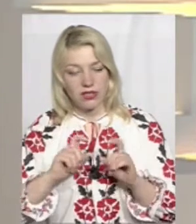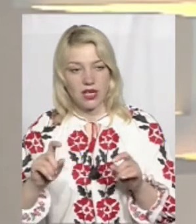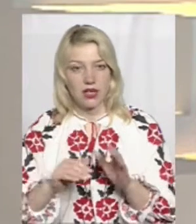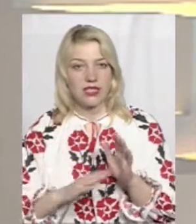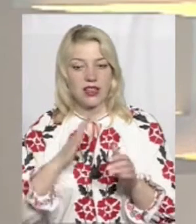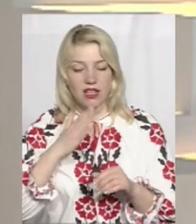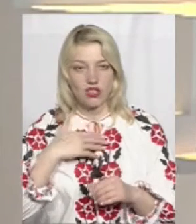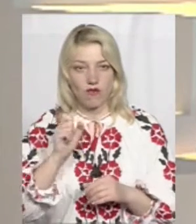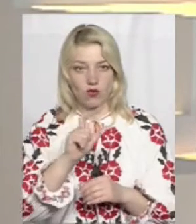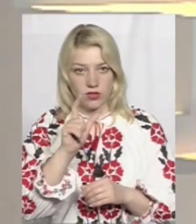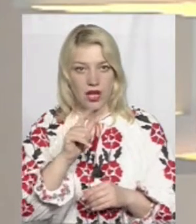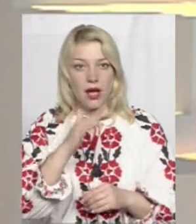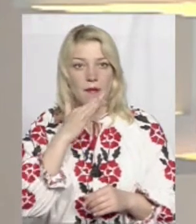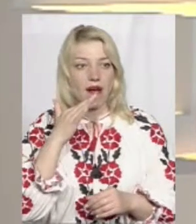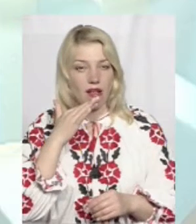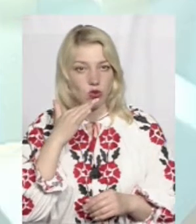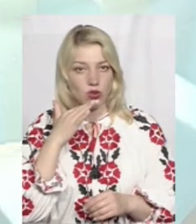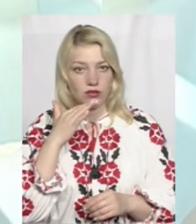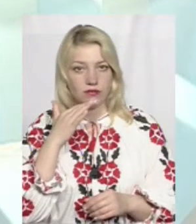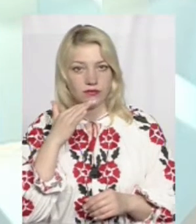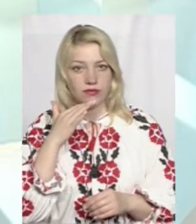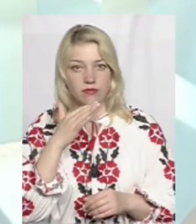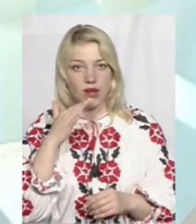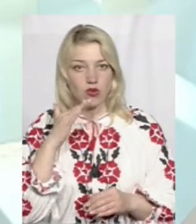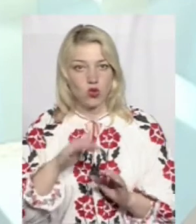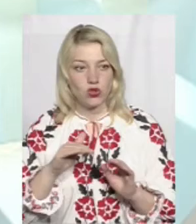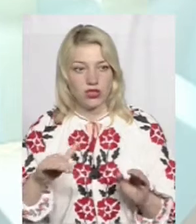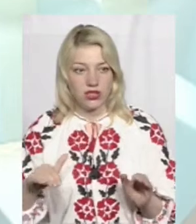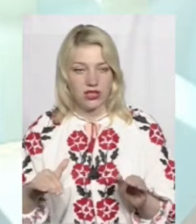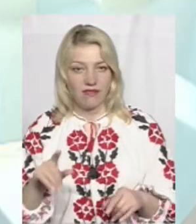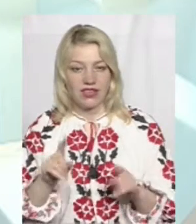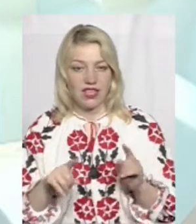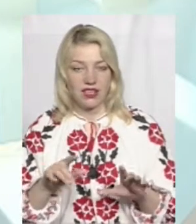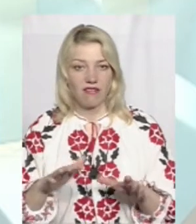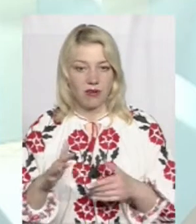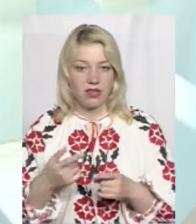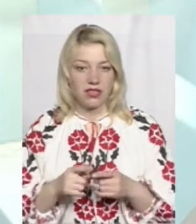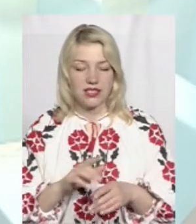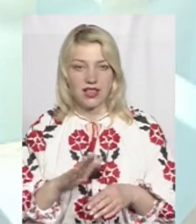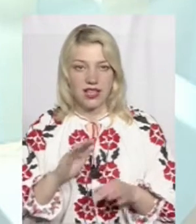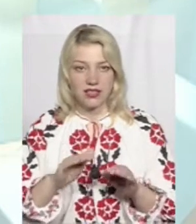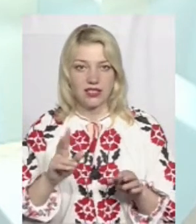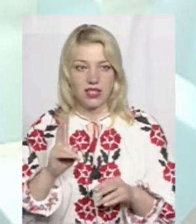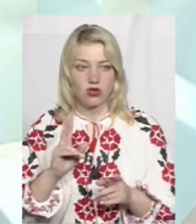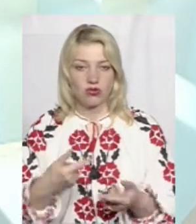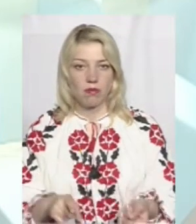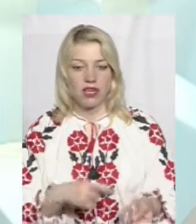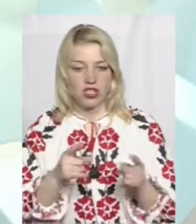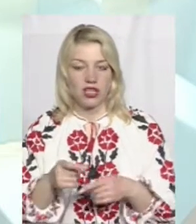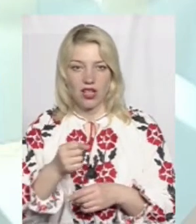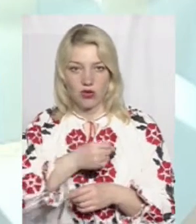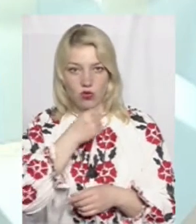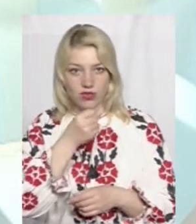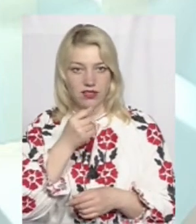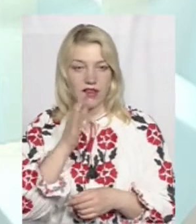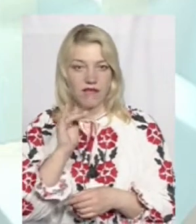нашими вузами. Багато, ну скажімо так, дітей, в деяких випадках це вже не діти, а ті вже, які перейшли в дорослий